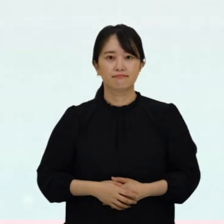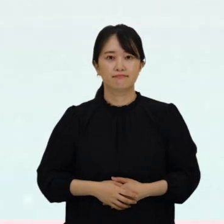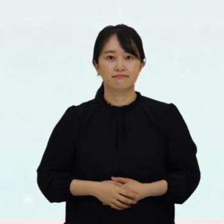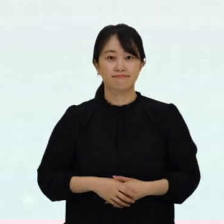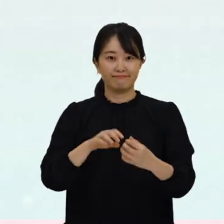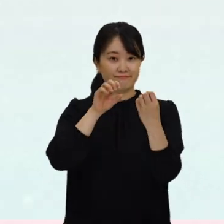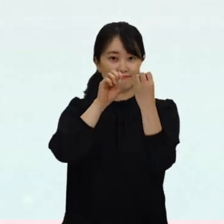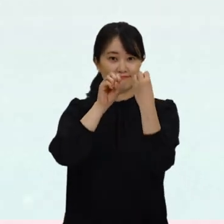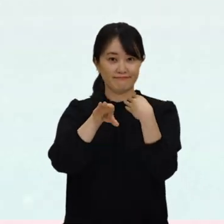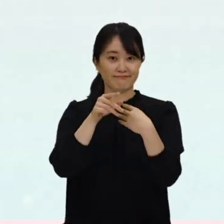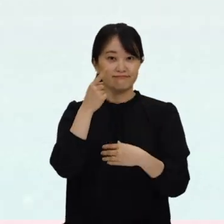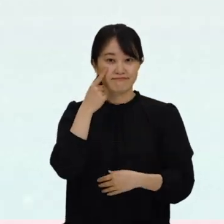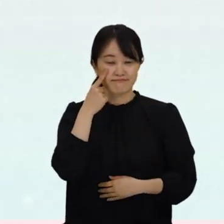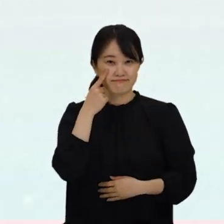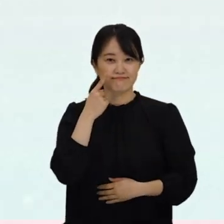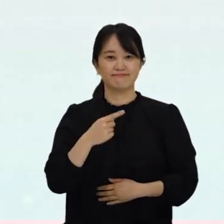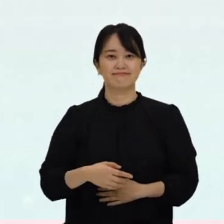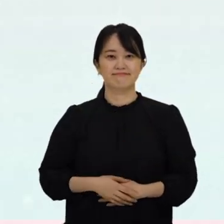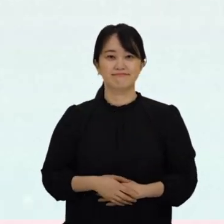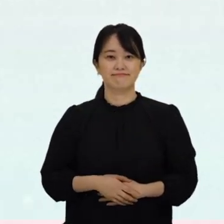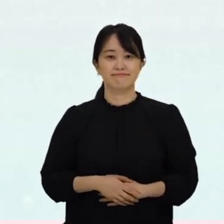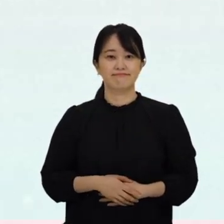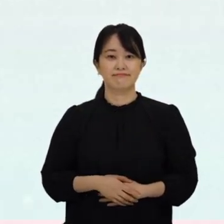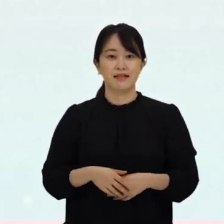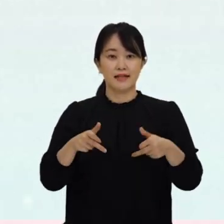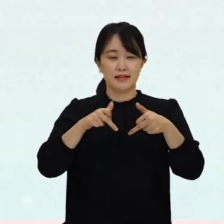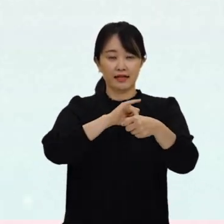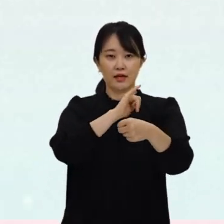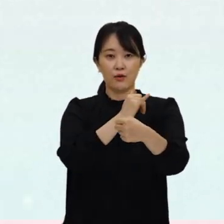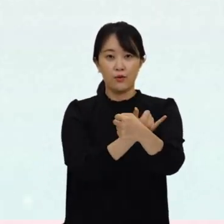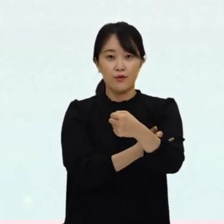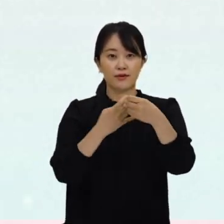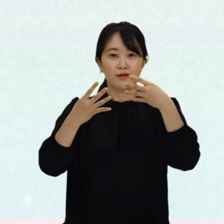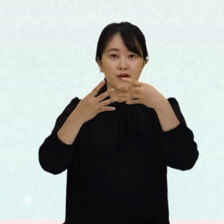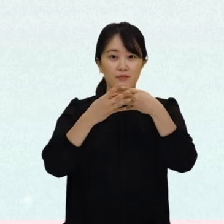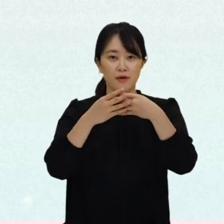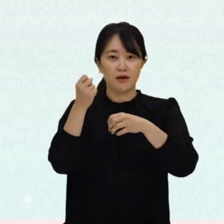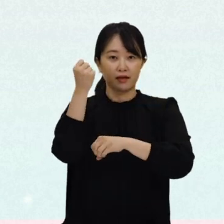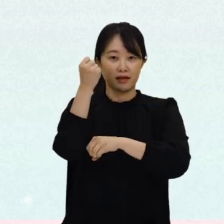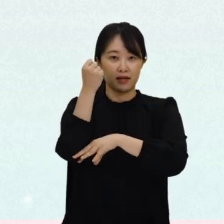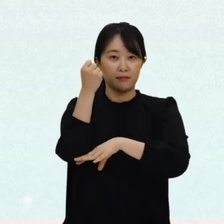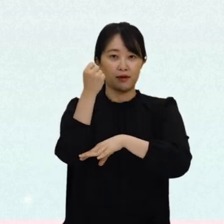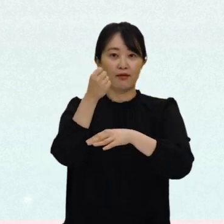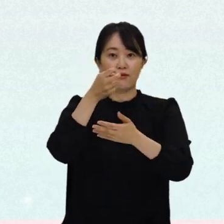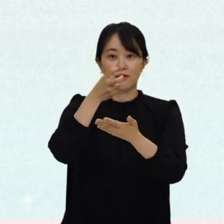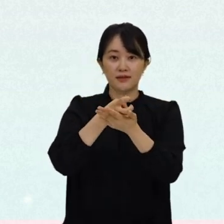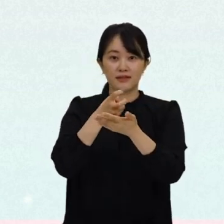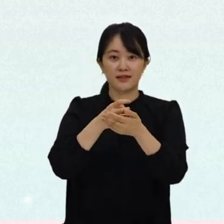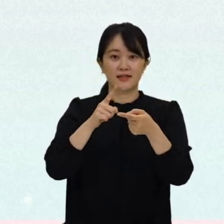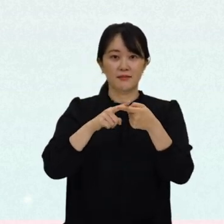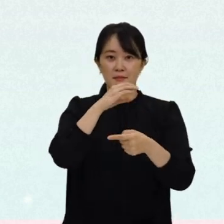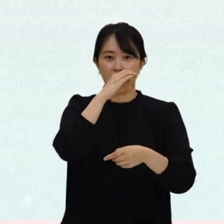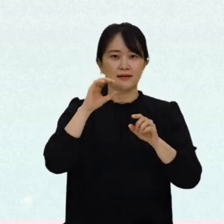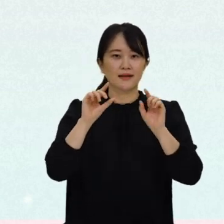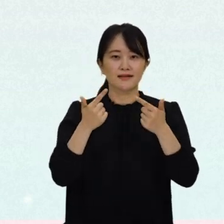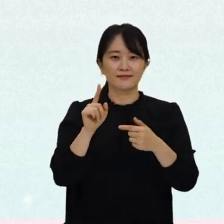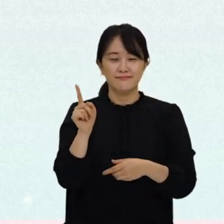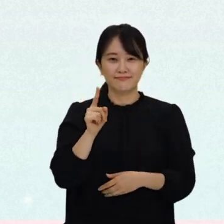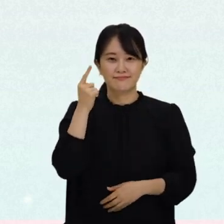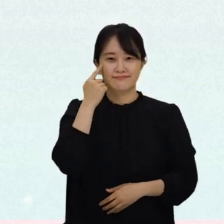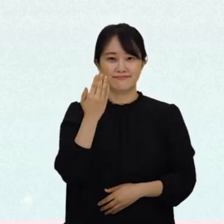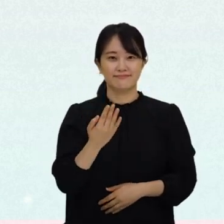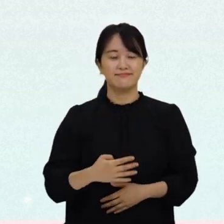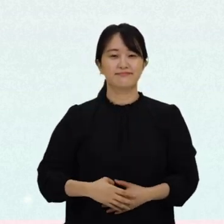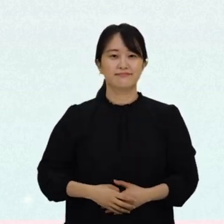퀴즈를 풀어볼까요? 다음 중 유엔 장애인권리협약에 일반 원칙에 대한 설명으로 바르지 않은 것은